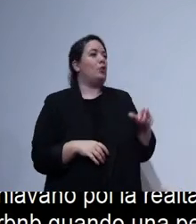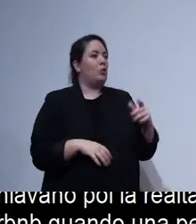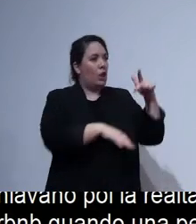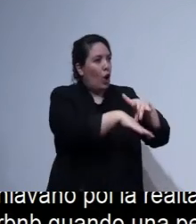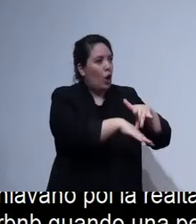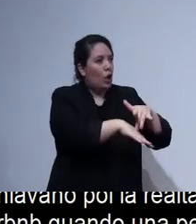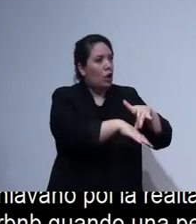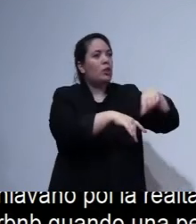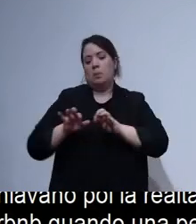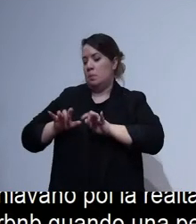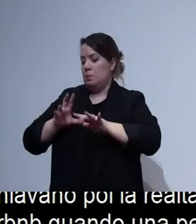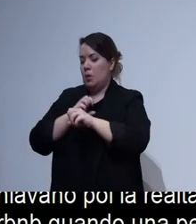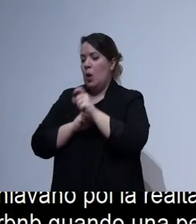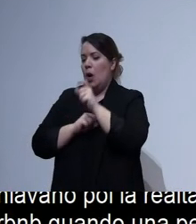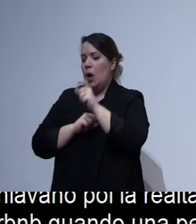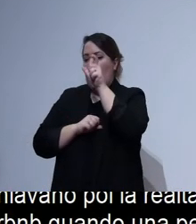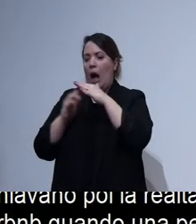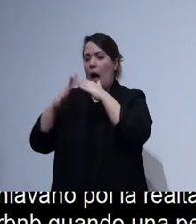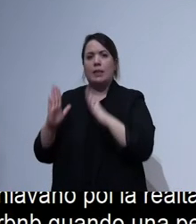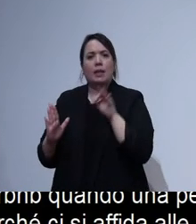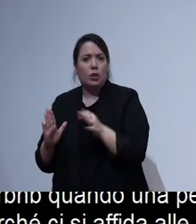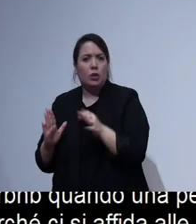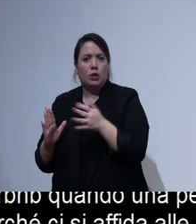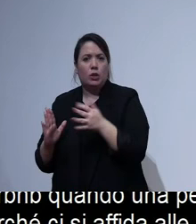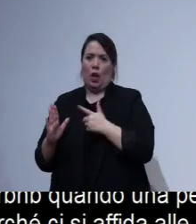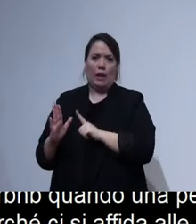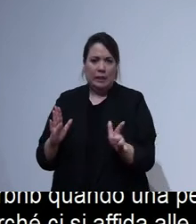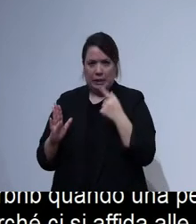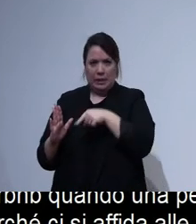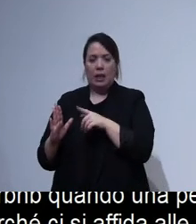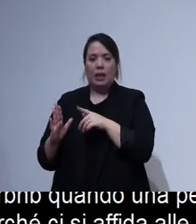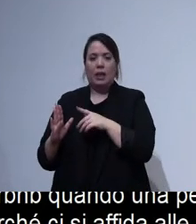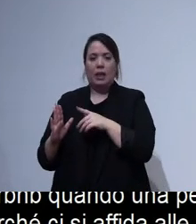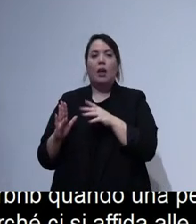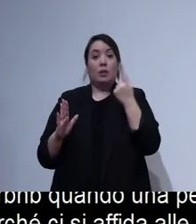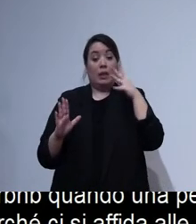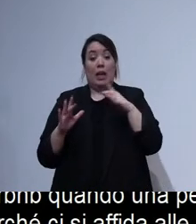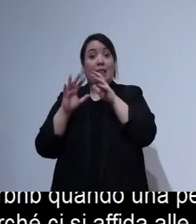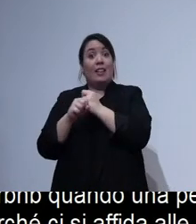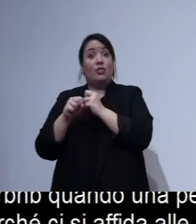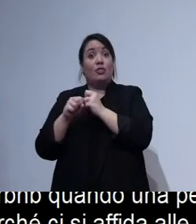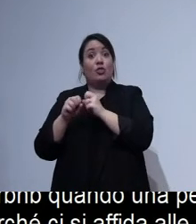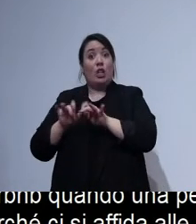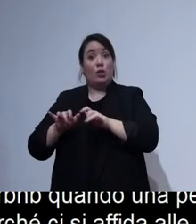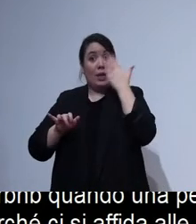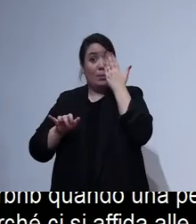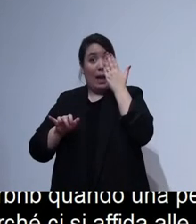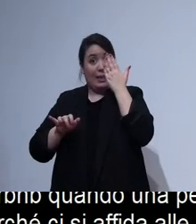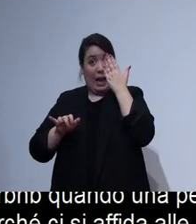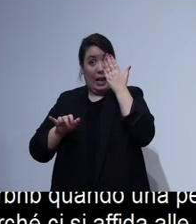prima recensione sbagliata se è una cosa grave o dopo qualche altra recensione l'annuncio perde